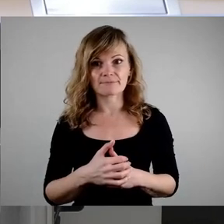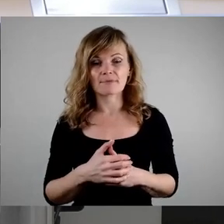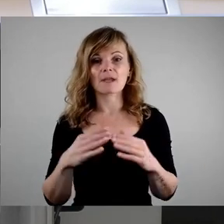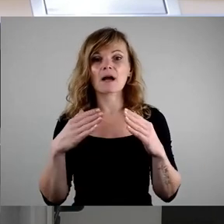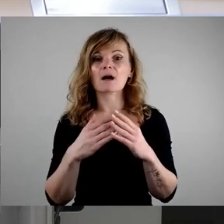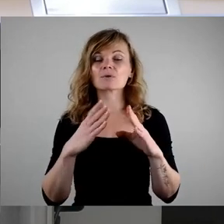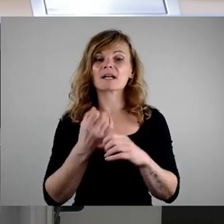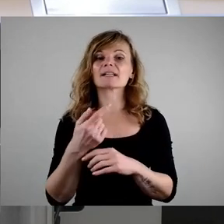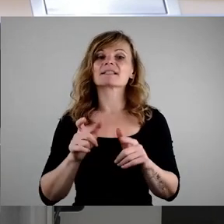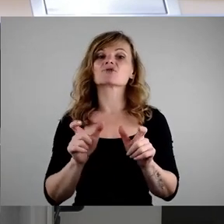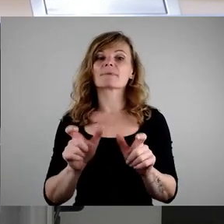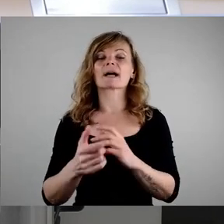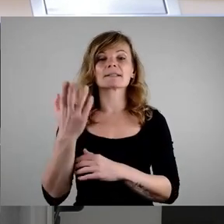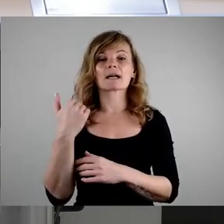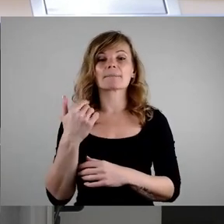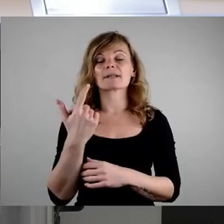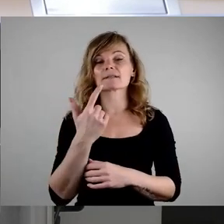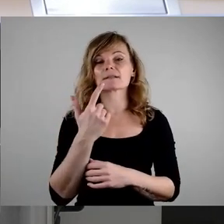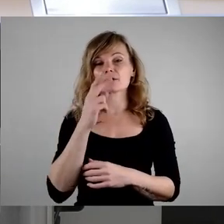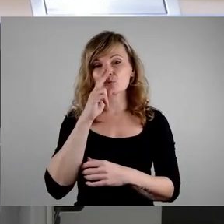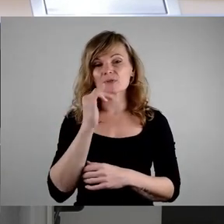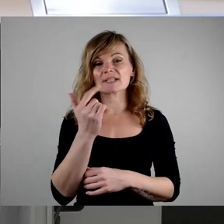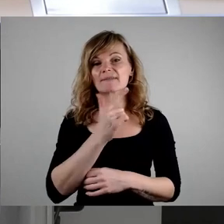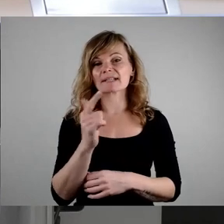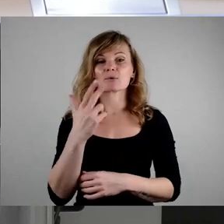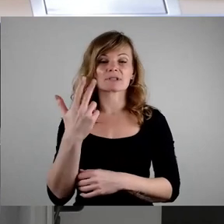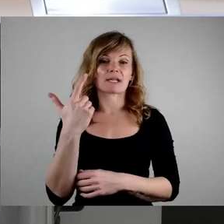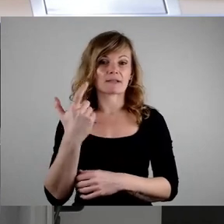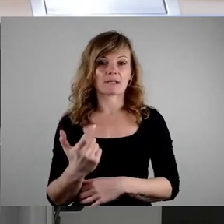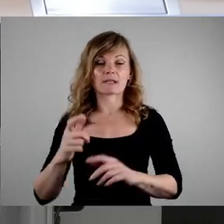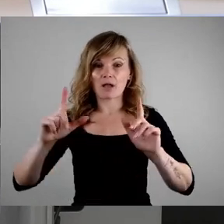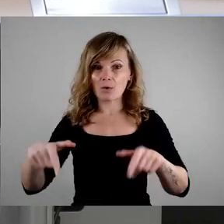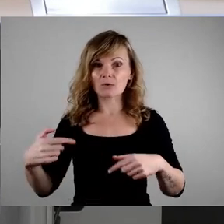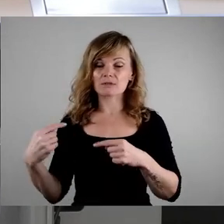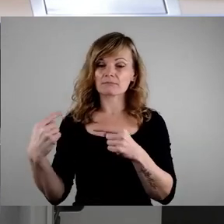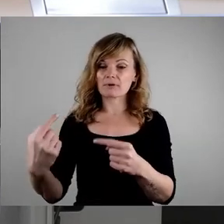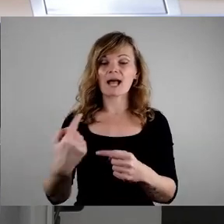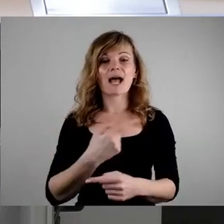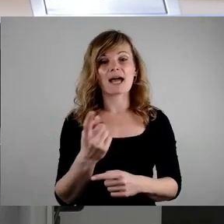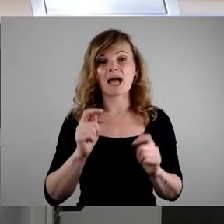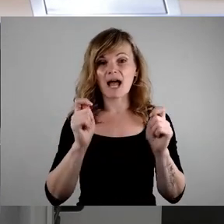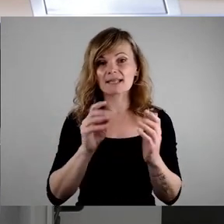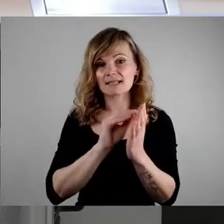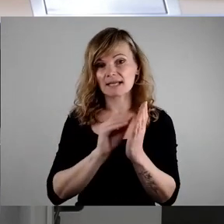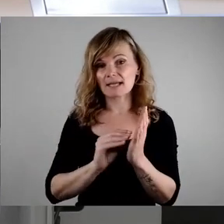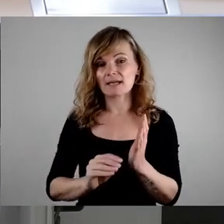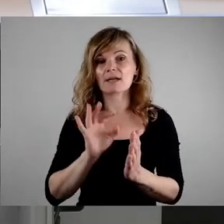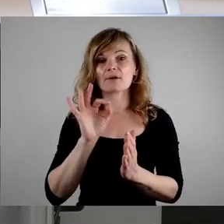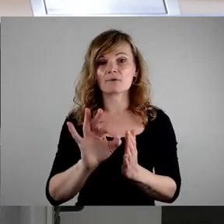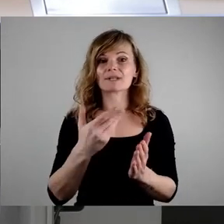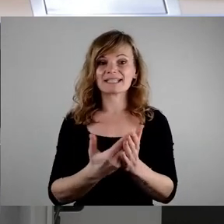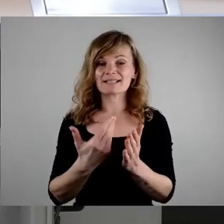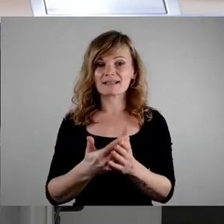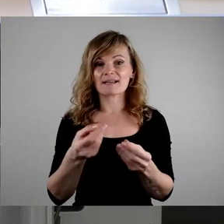erlassen wurde, sind sämtliche Anträge auf Verwendung der Verfügungsmittel